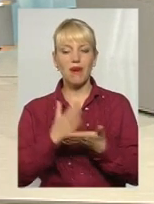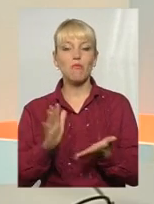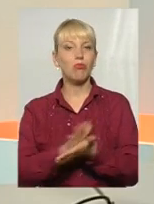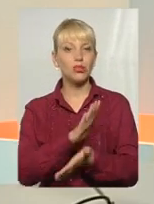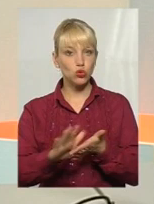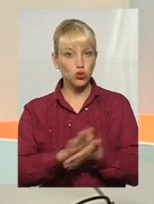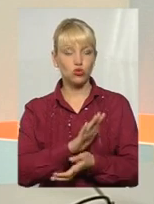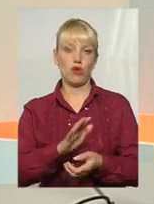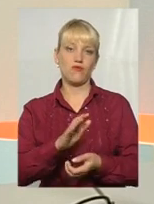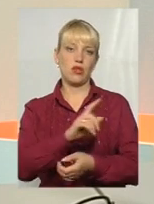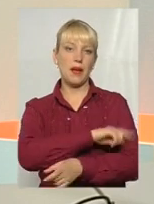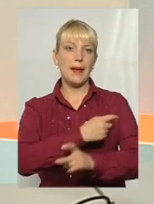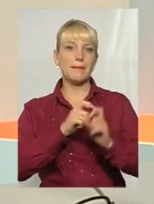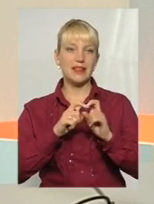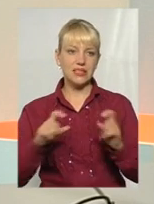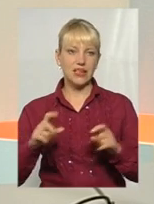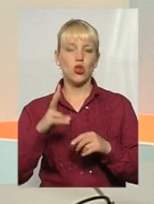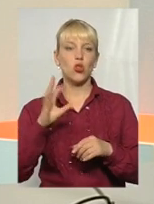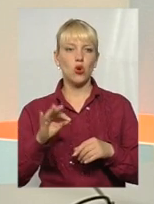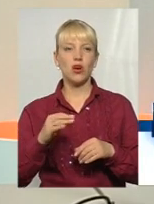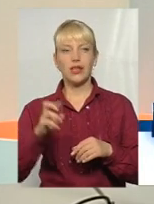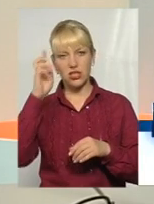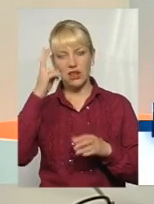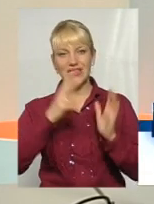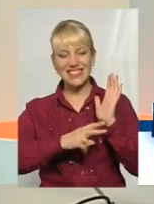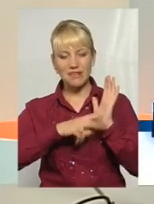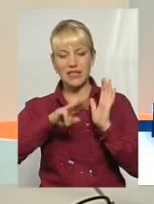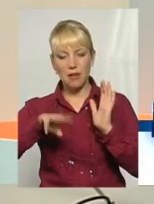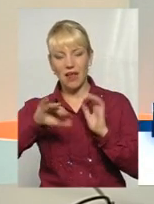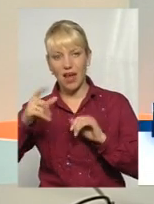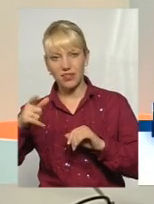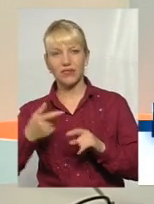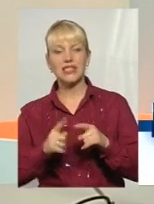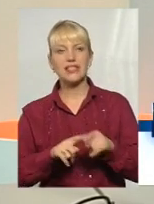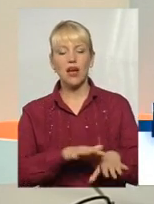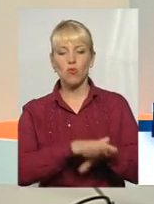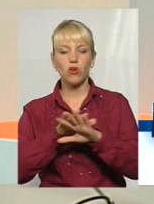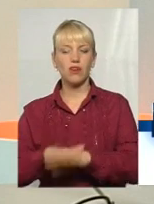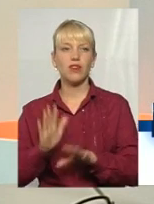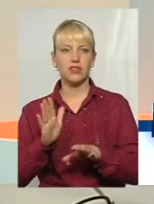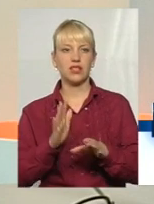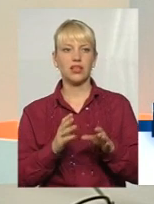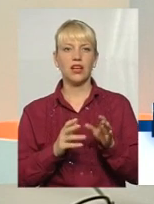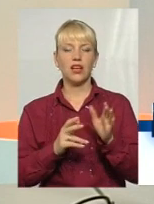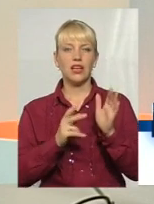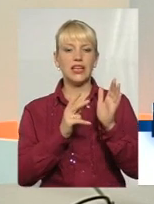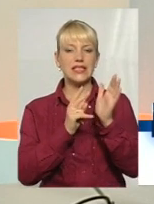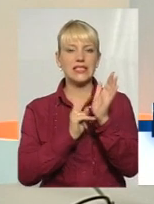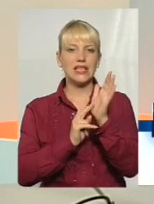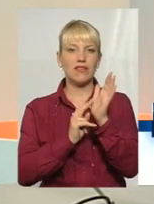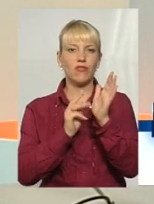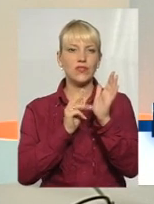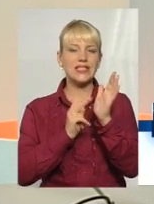державні видатки на медицину 80 мільярдів, але це покриває тільки 50-52% від потреби.